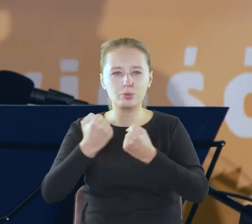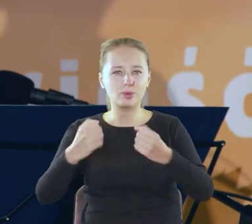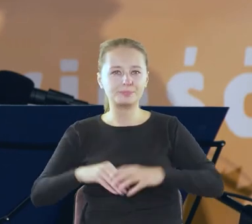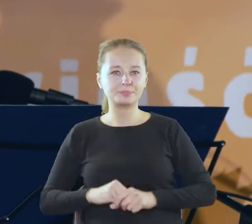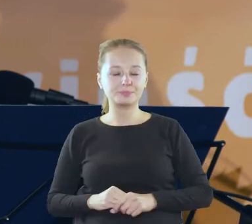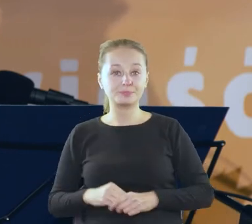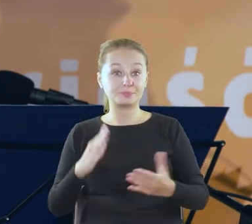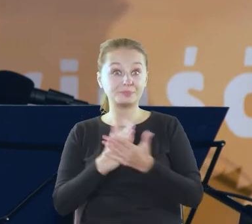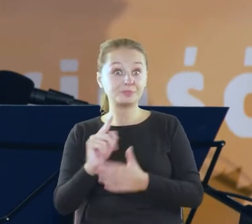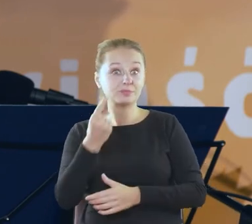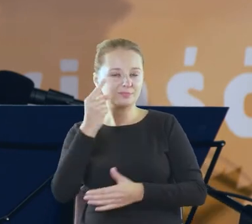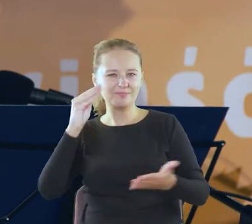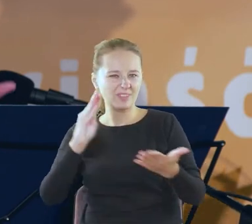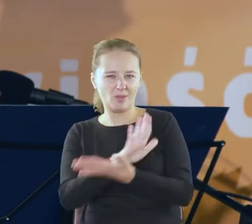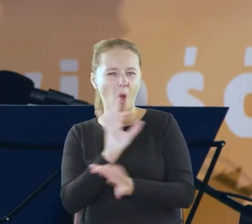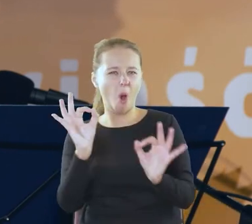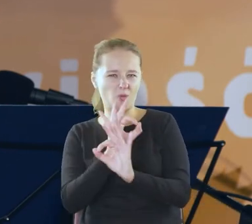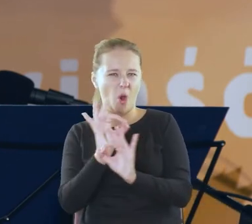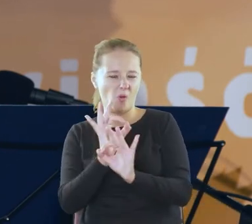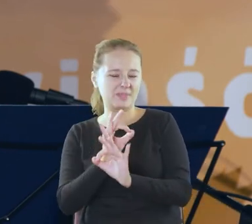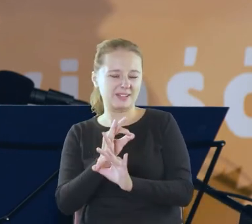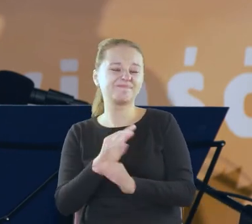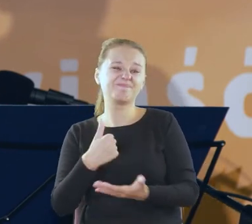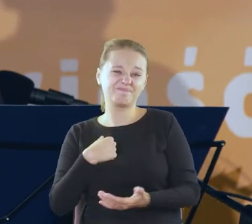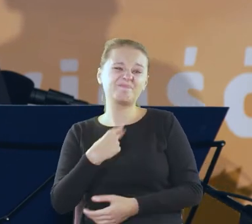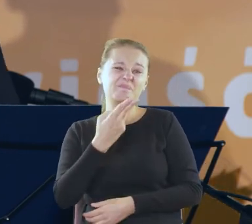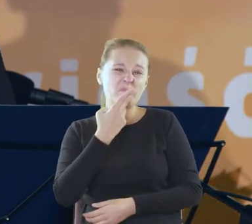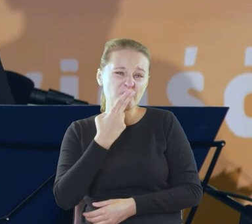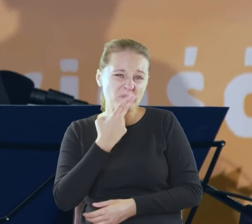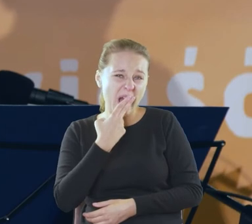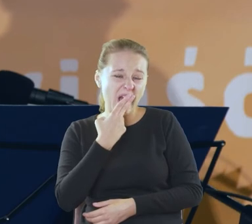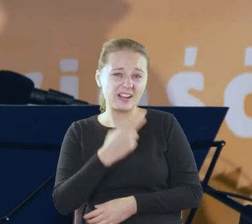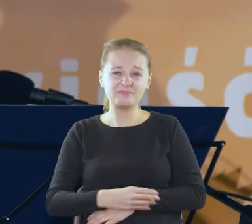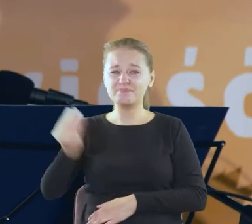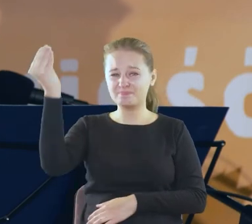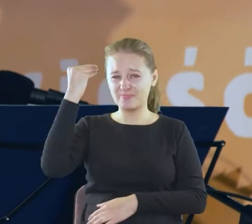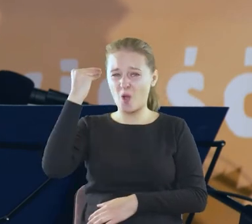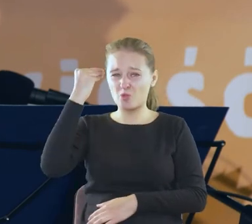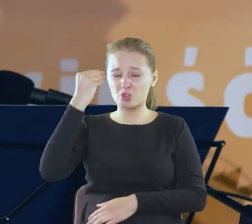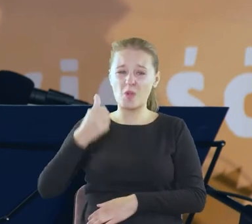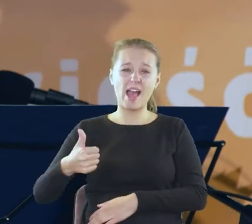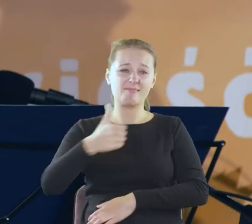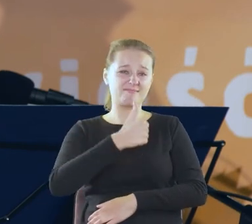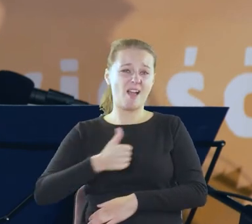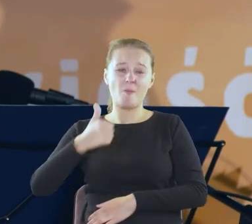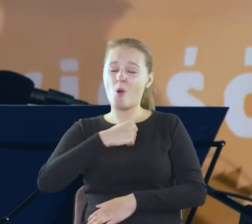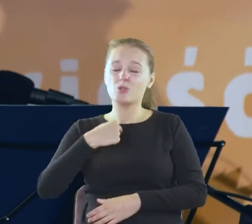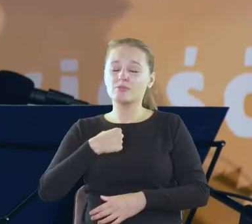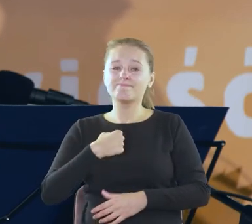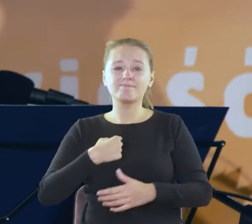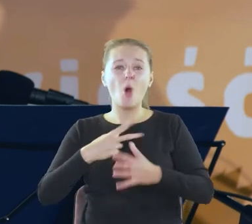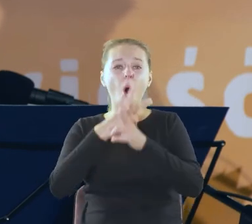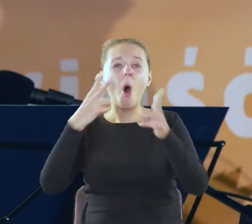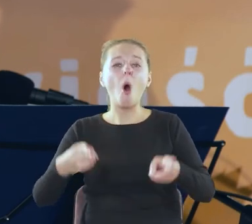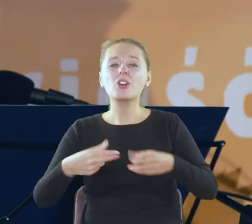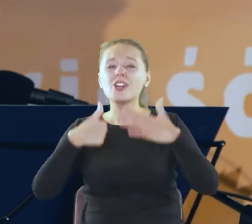przyzwyczajenie mam fatalne palę papierosy nauczyła mnie tego głęboka samotność w której spędziłam sześć